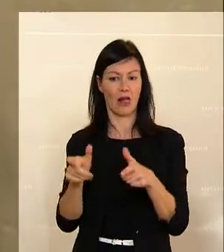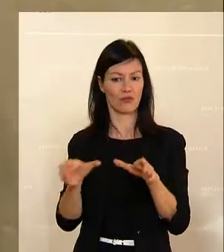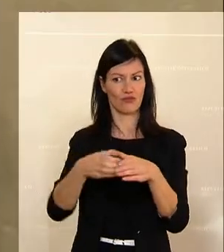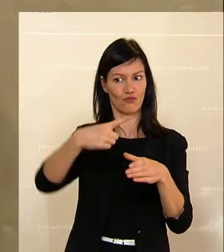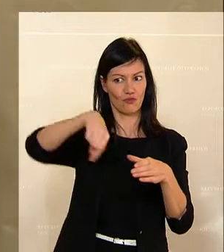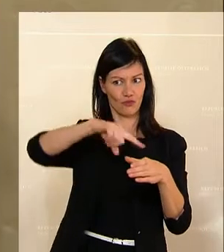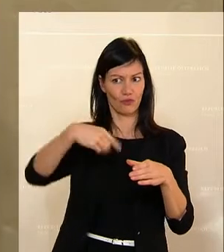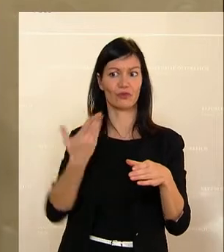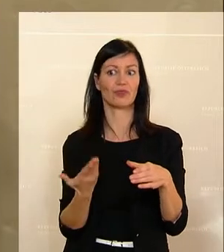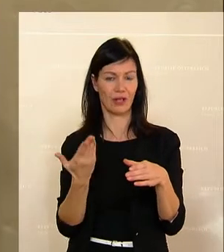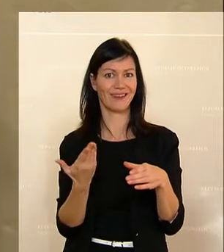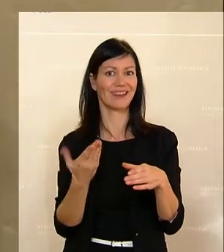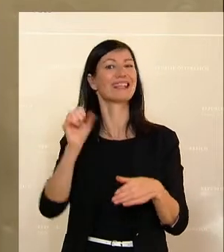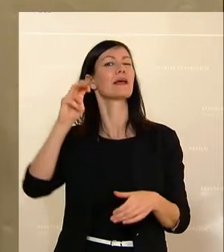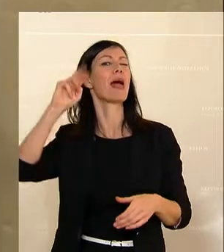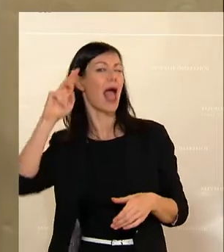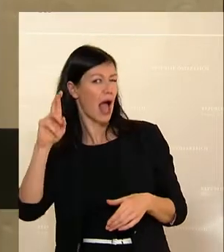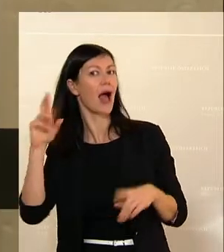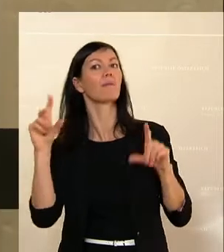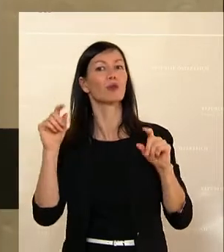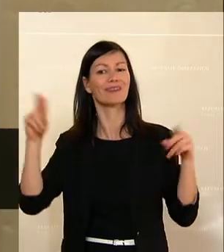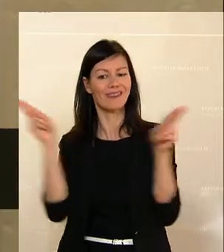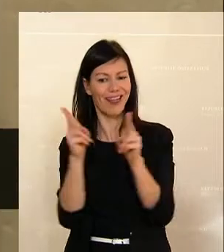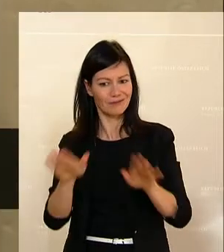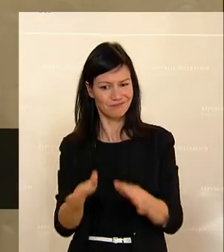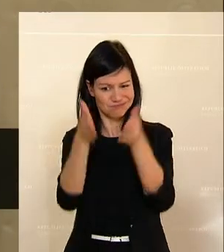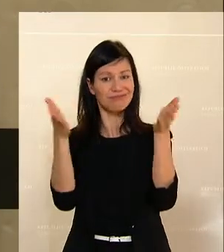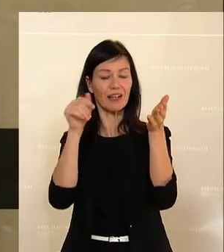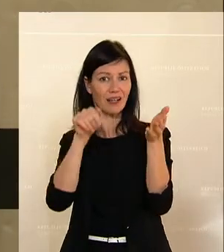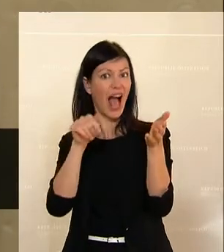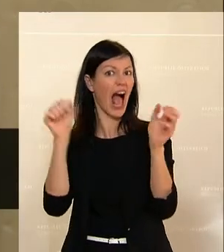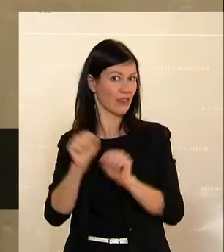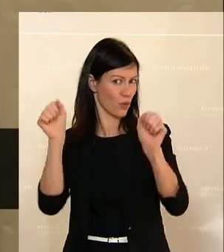der SMR, das sind die Small-Modular-Reaktoren, aufgreifen.